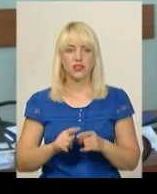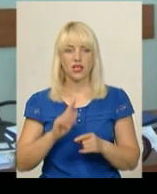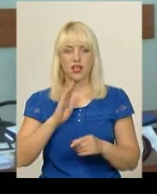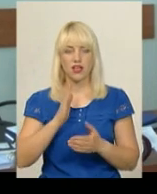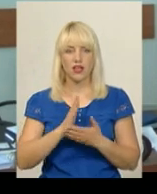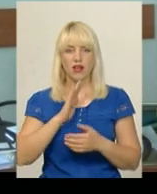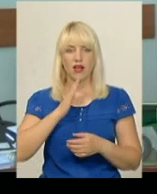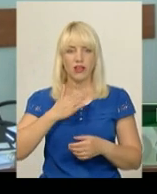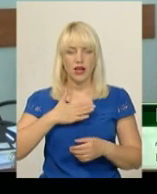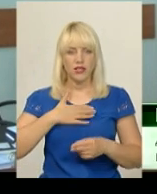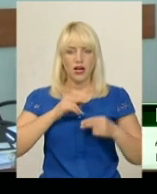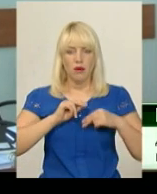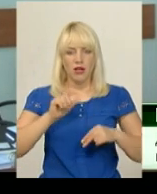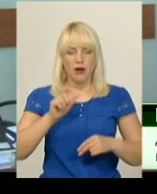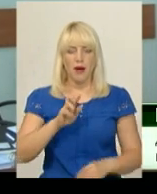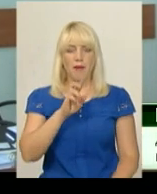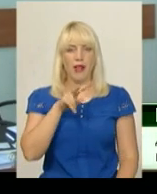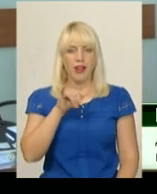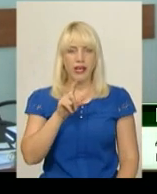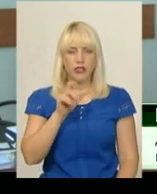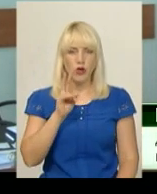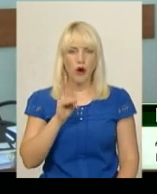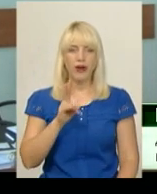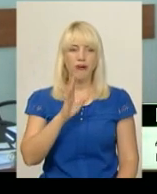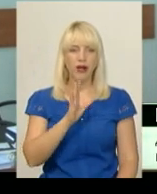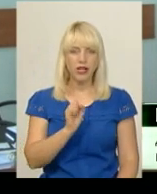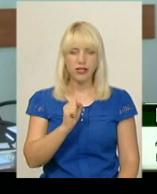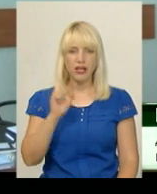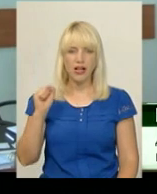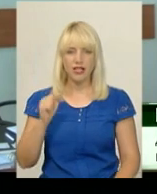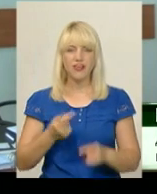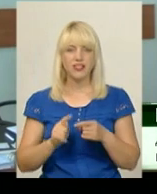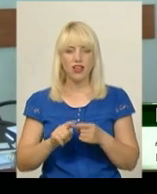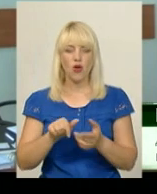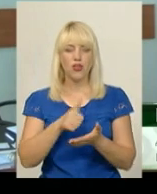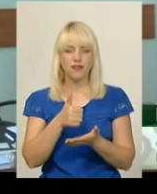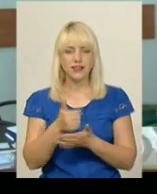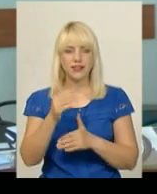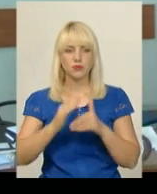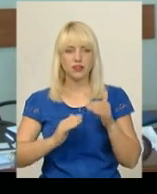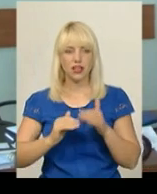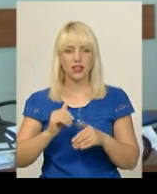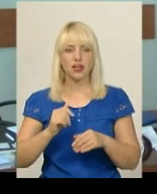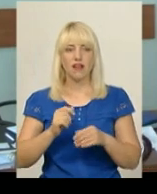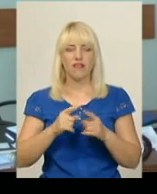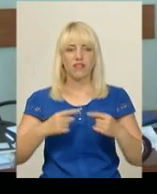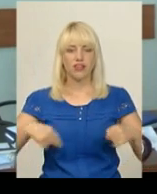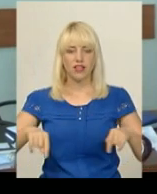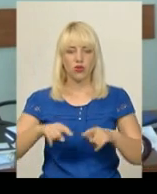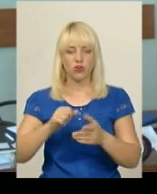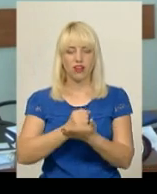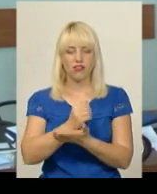працівник Близнюк Андрій Олександрович. Головний спеціаліст відділу інфраструктури